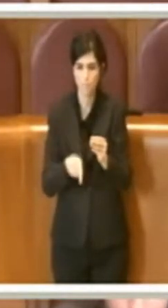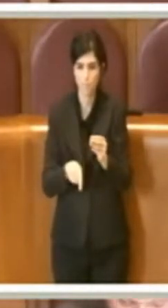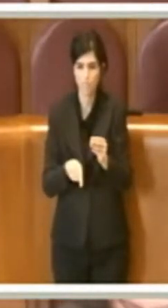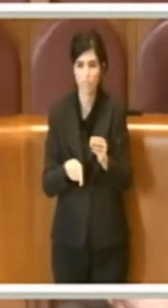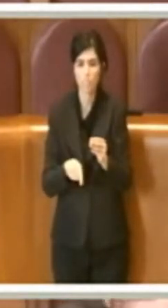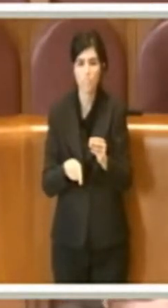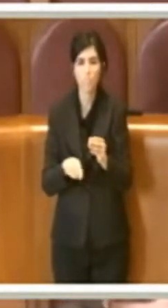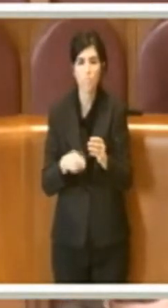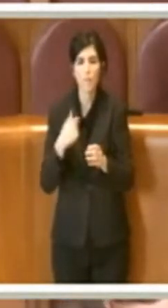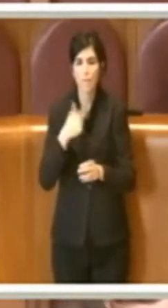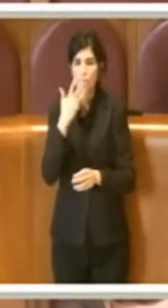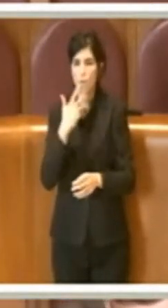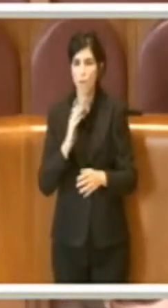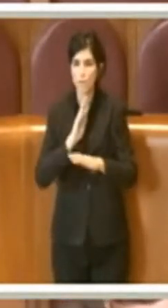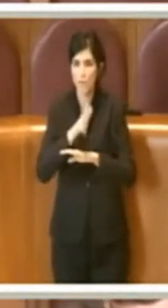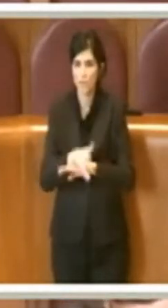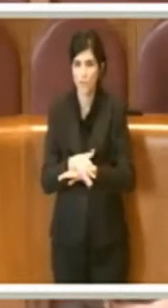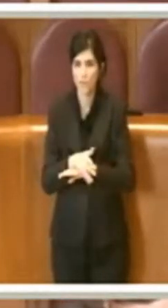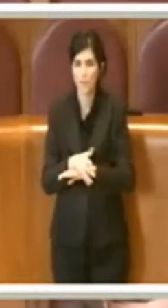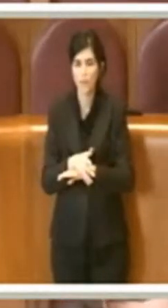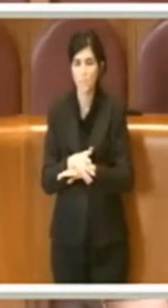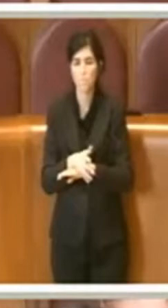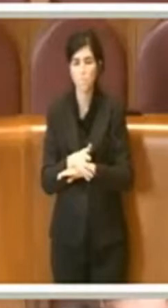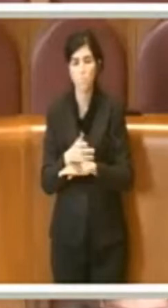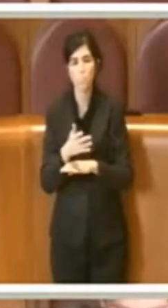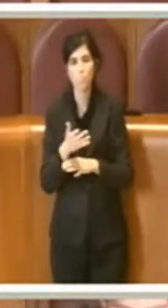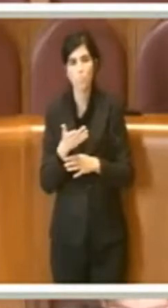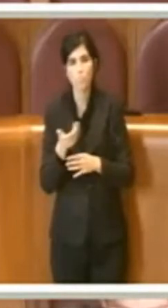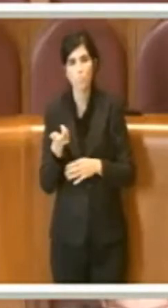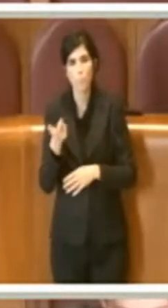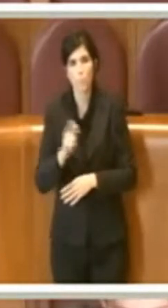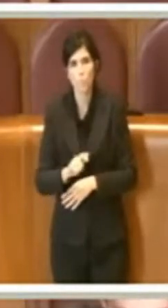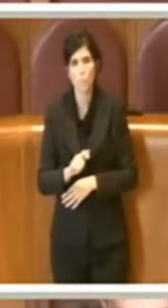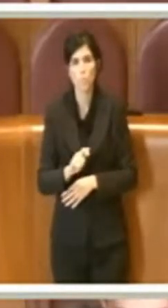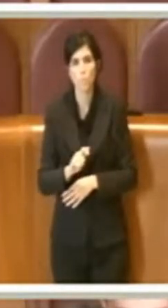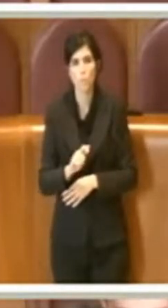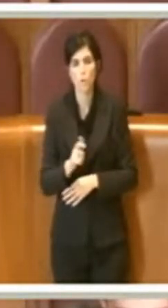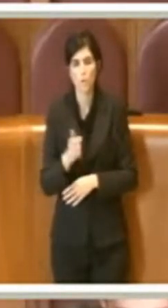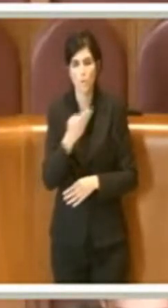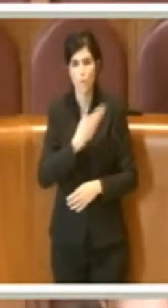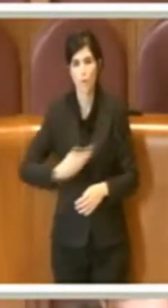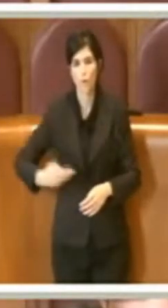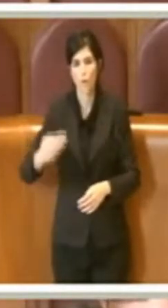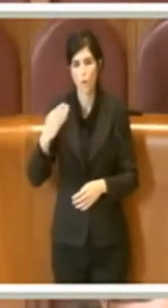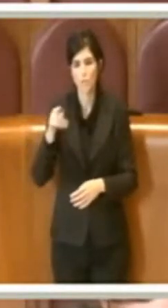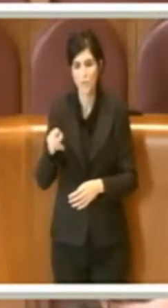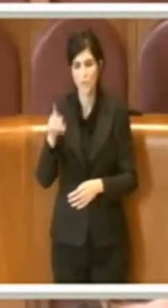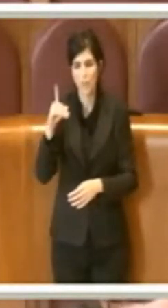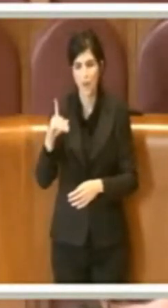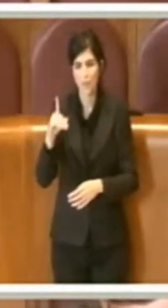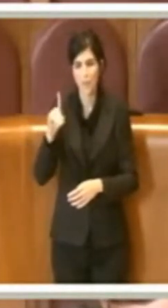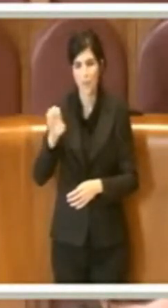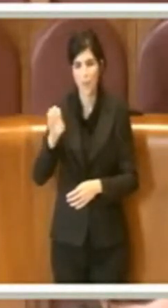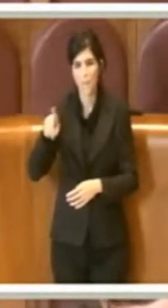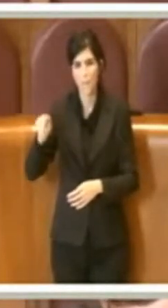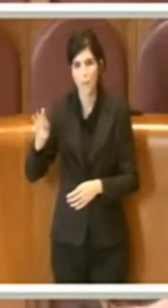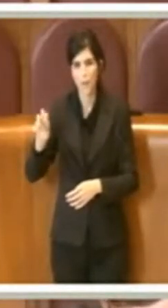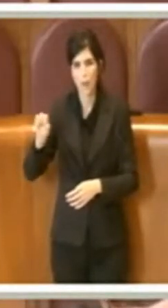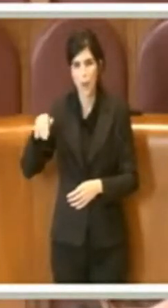Volevo intervenire semplicemente anche perché il consigliere De Priamo ha citato